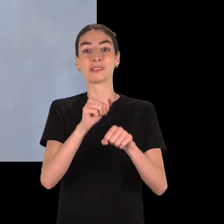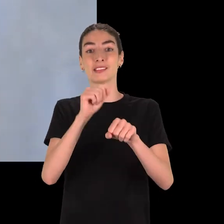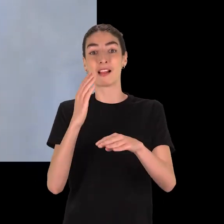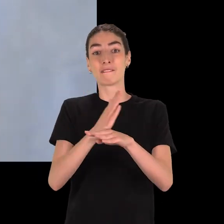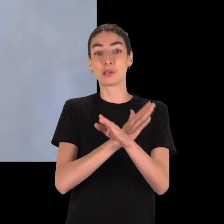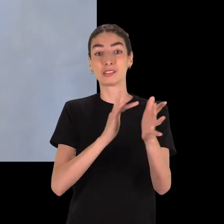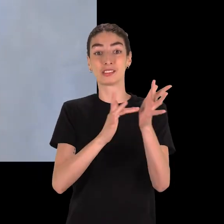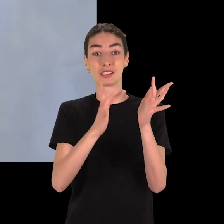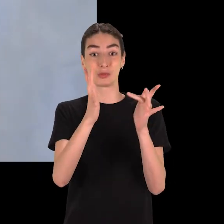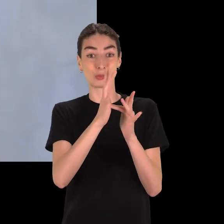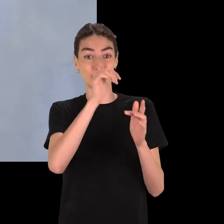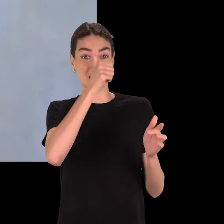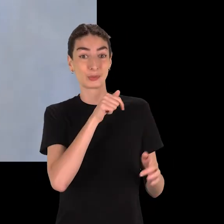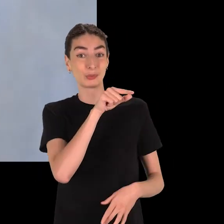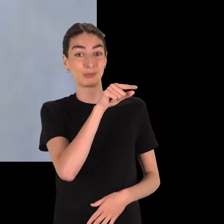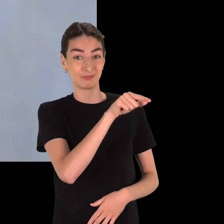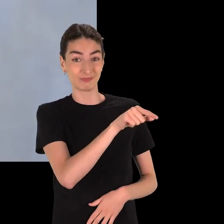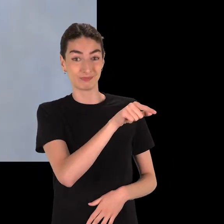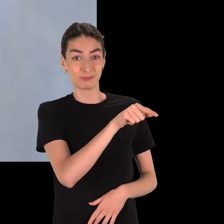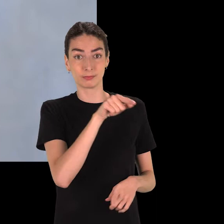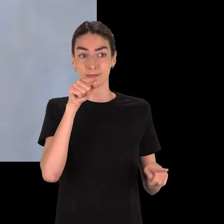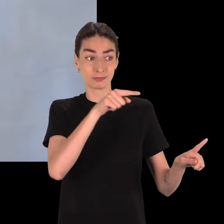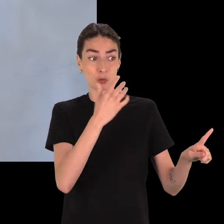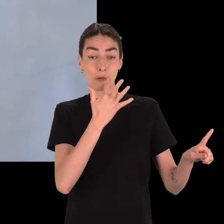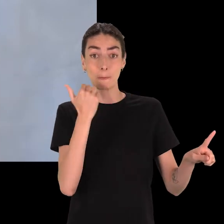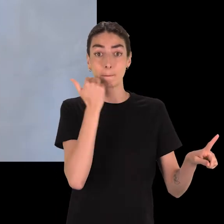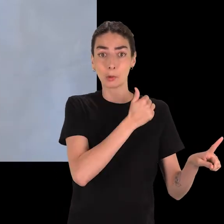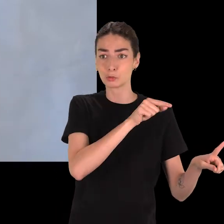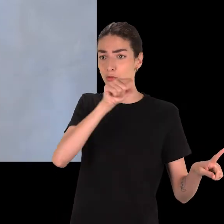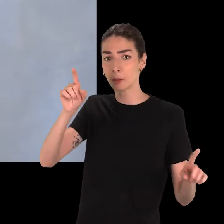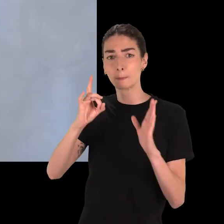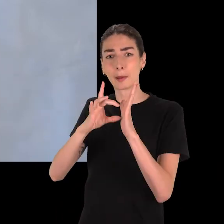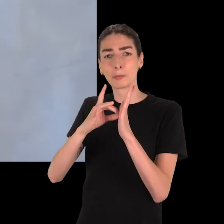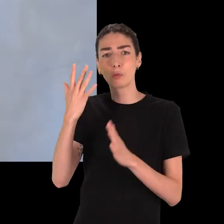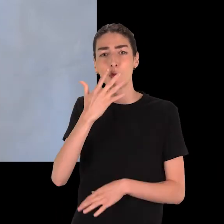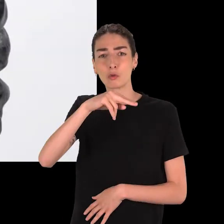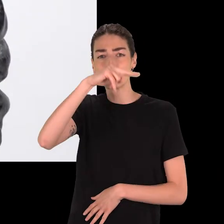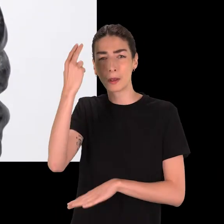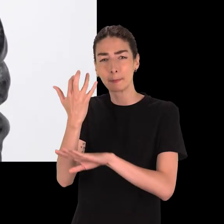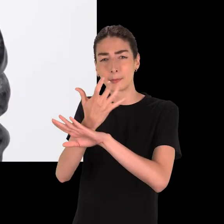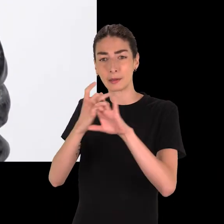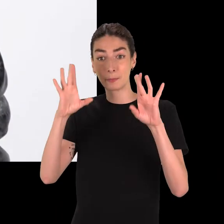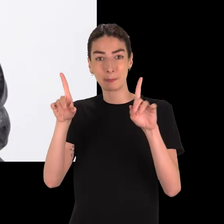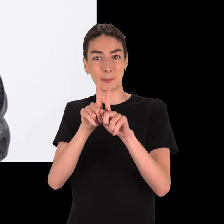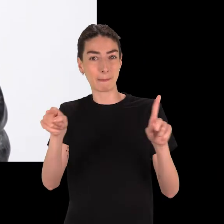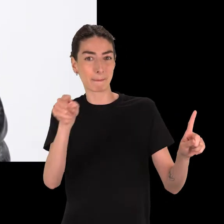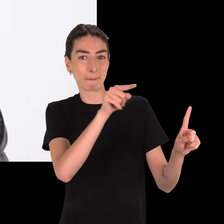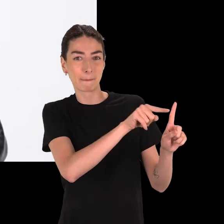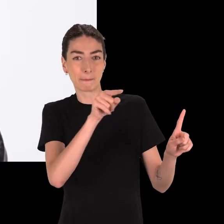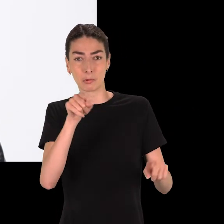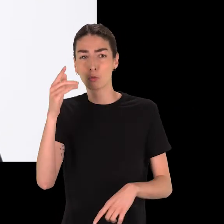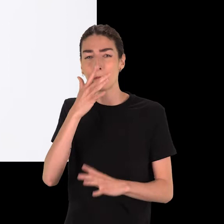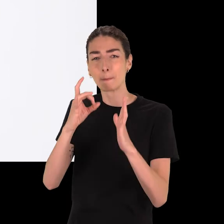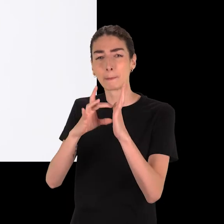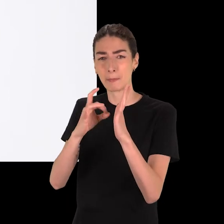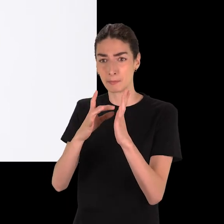statue originale, elle, remonte au 3e siècle avant notre ère. Elle était en bronze, ce que rappelle un petit peu ce beau marbre noir luisant.